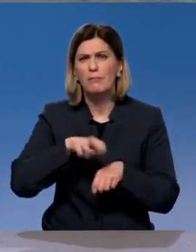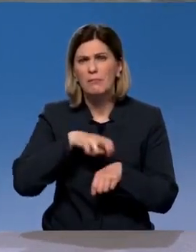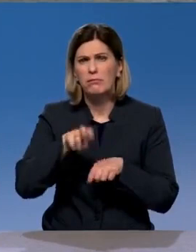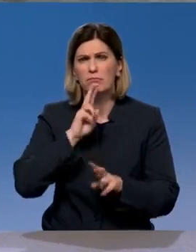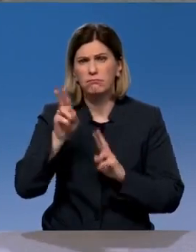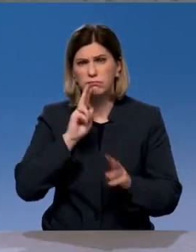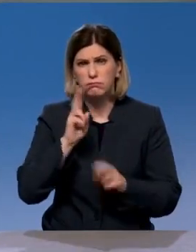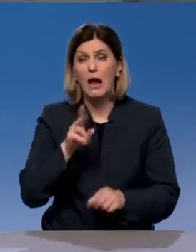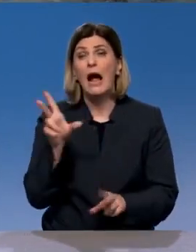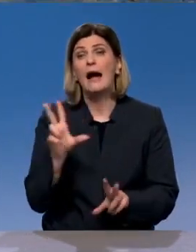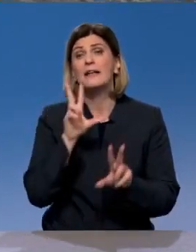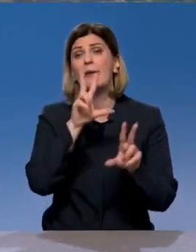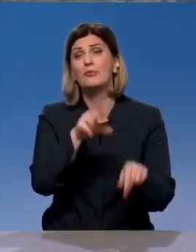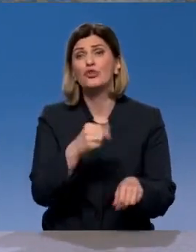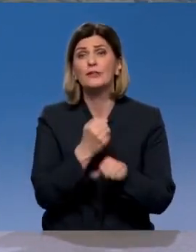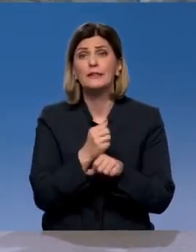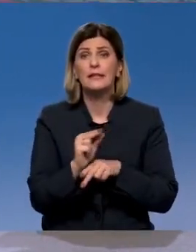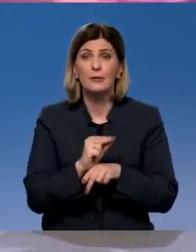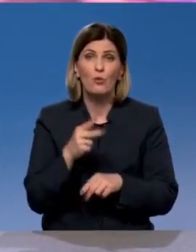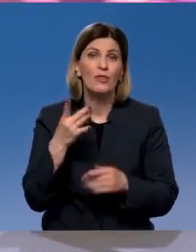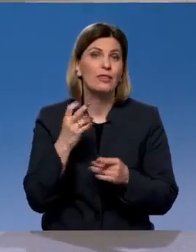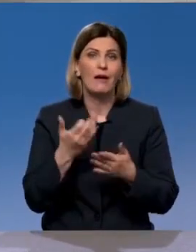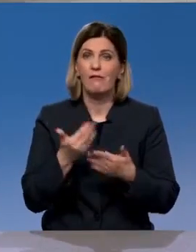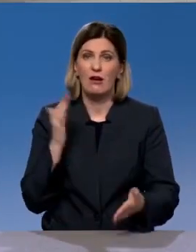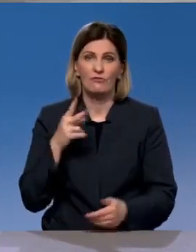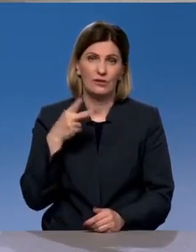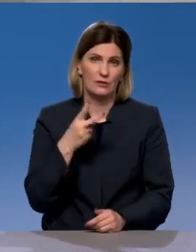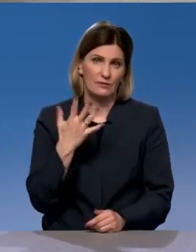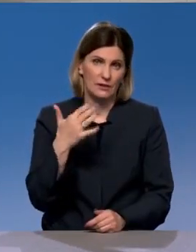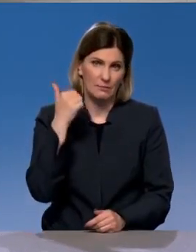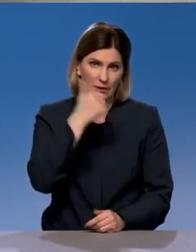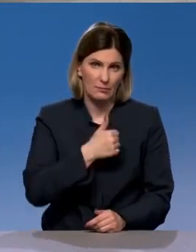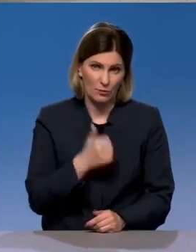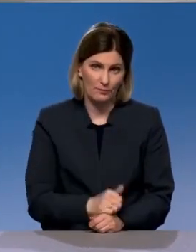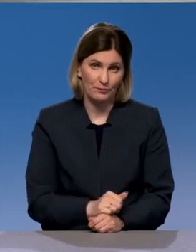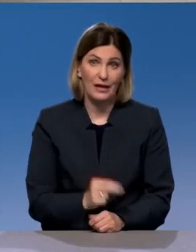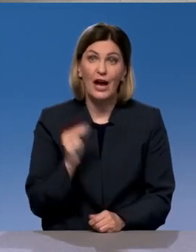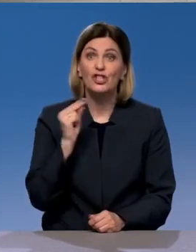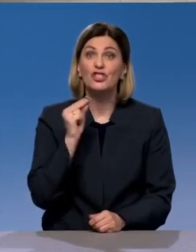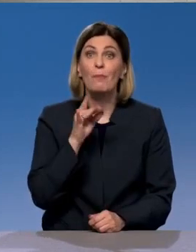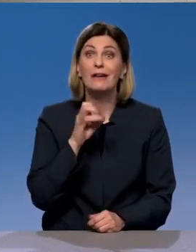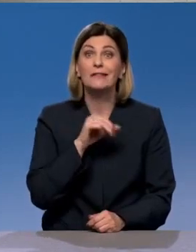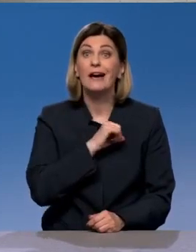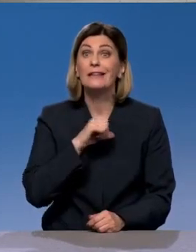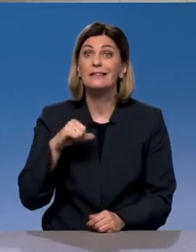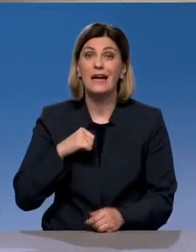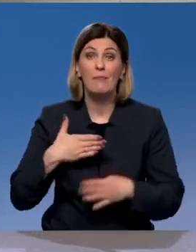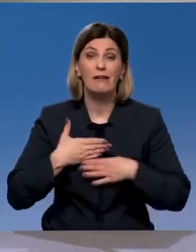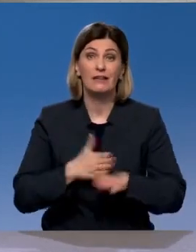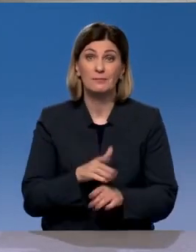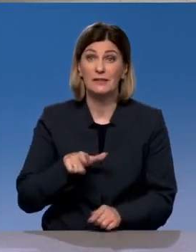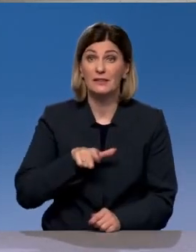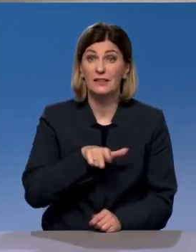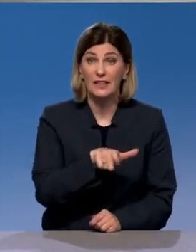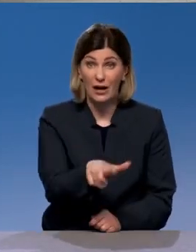не раньше 2025 года. В Чебоксарах самая разбитая дорога – Лапсарский проезд. В